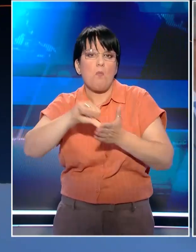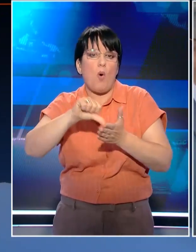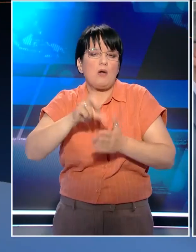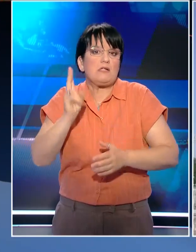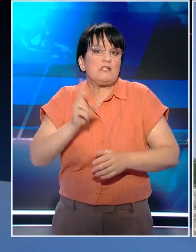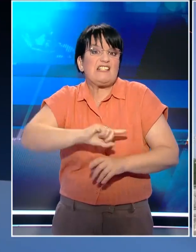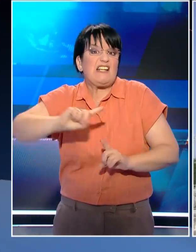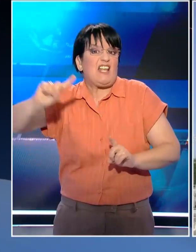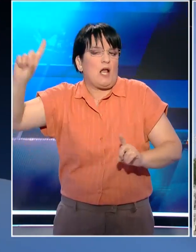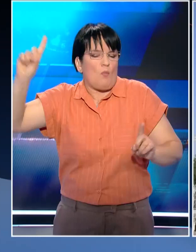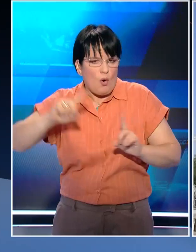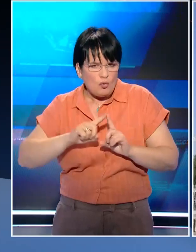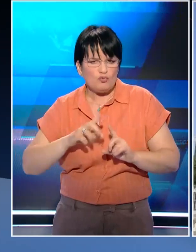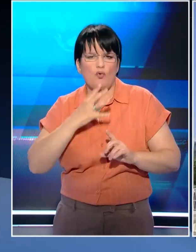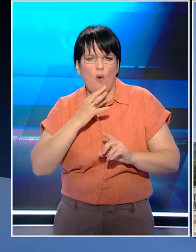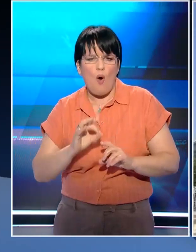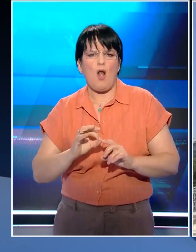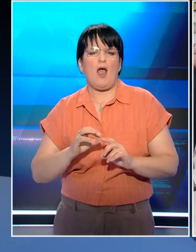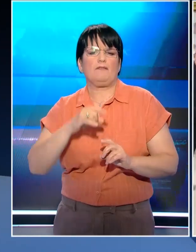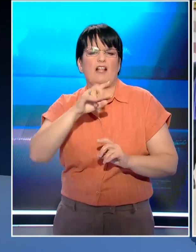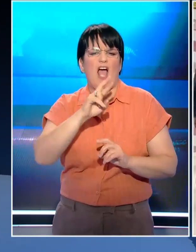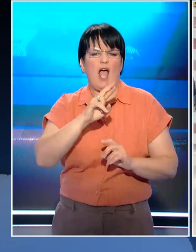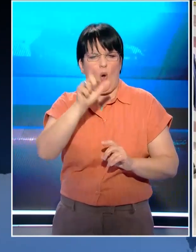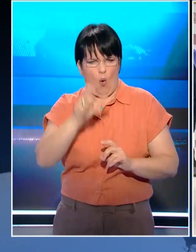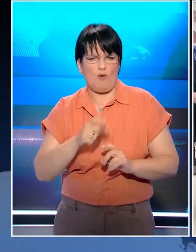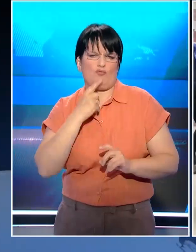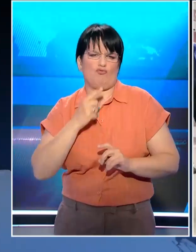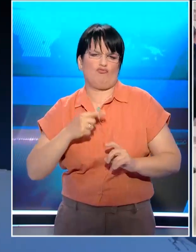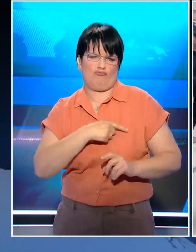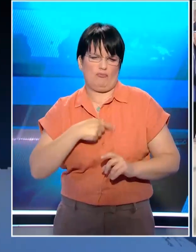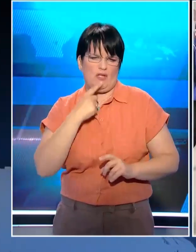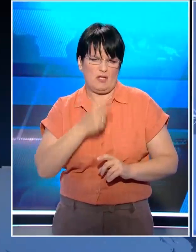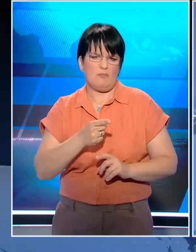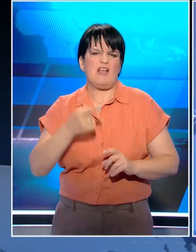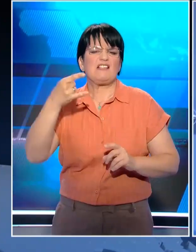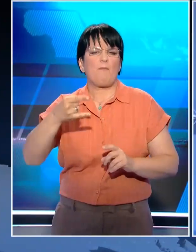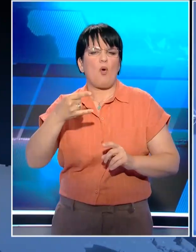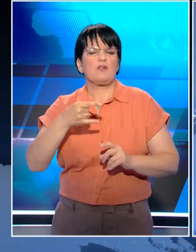κόκκινος συναγερμός. Σε πυράκι ο Ραφαέλ Γκρόσι κατά την αποχώρησή του από τον πυρηνικό σταθμό της Ζαπορίζια.